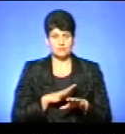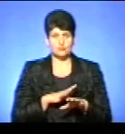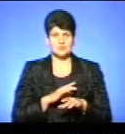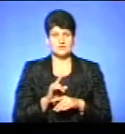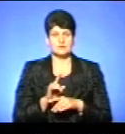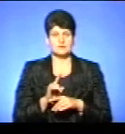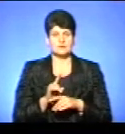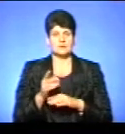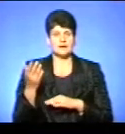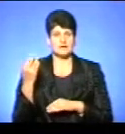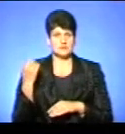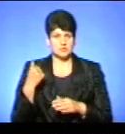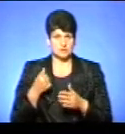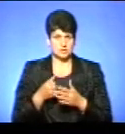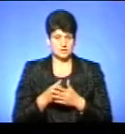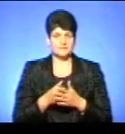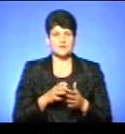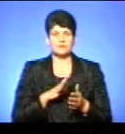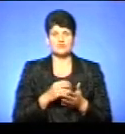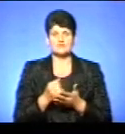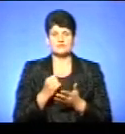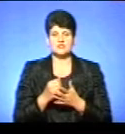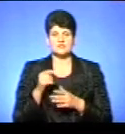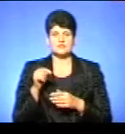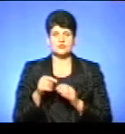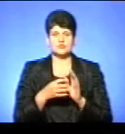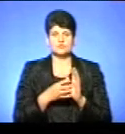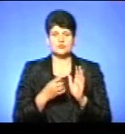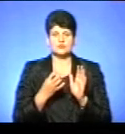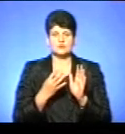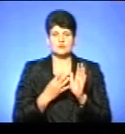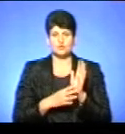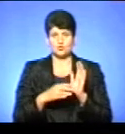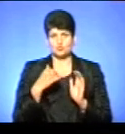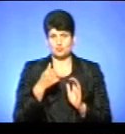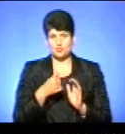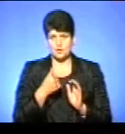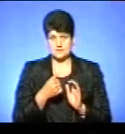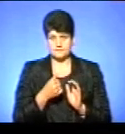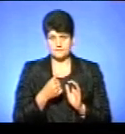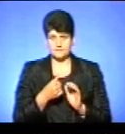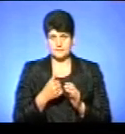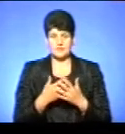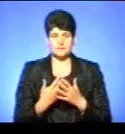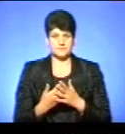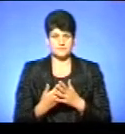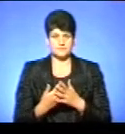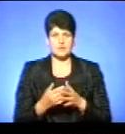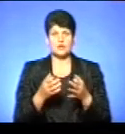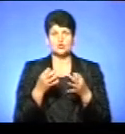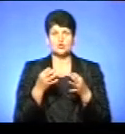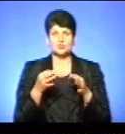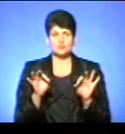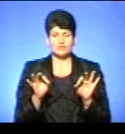правописі до цього часу, який був затверджений ще у 1990 році. Зокрема, дозволено